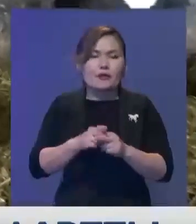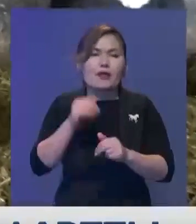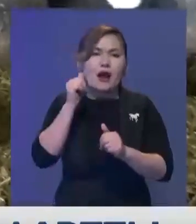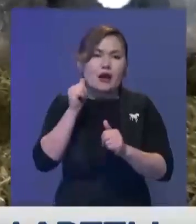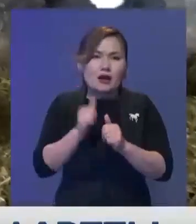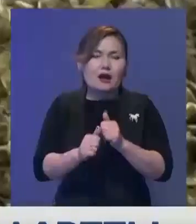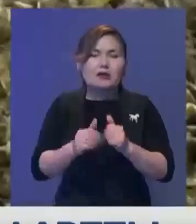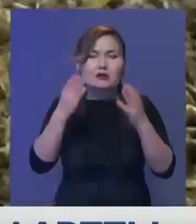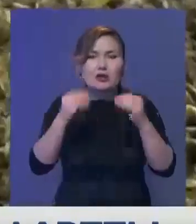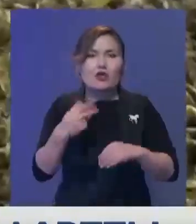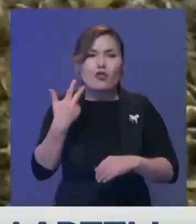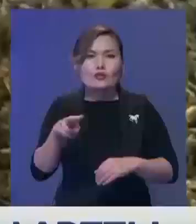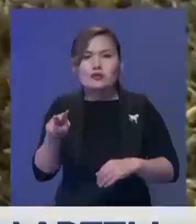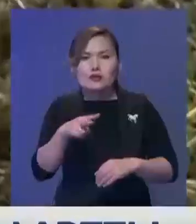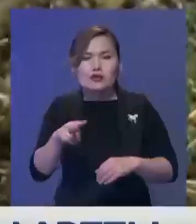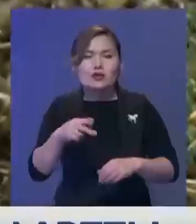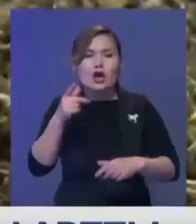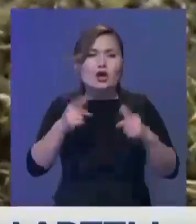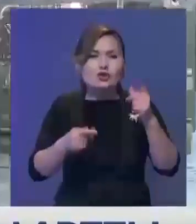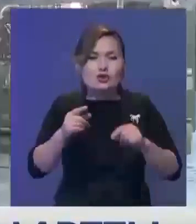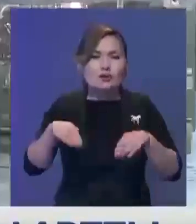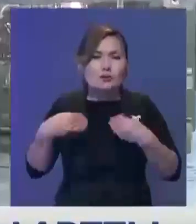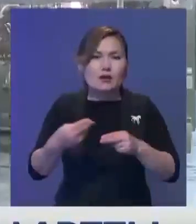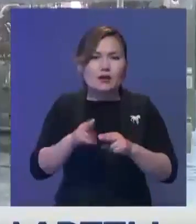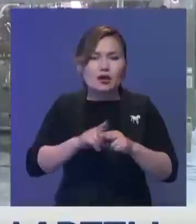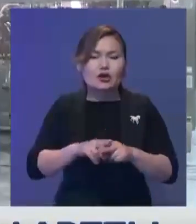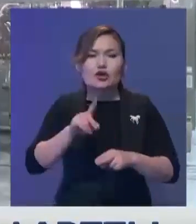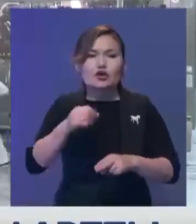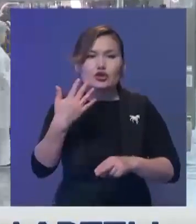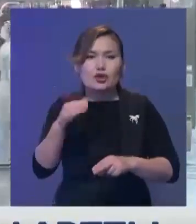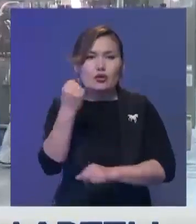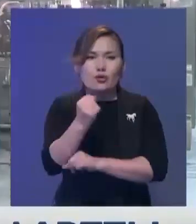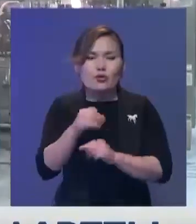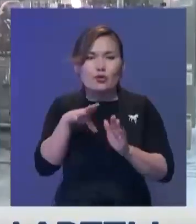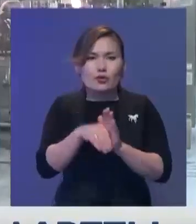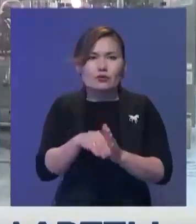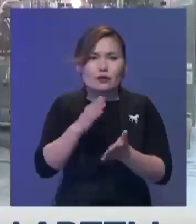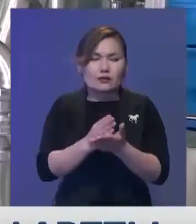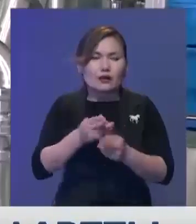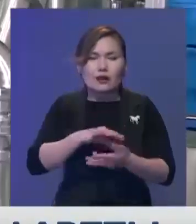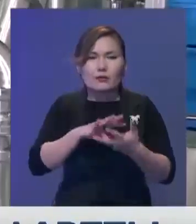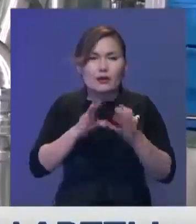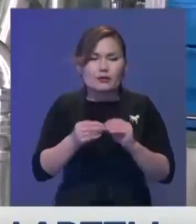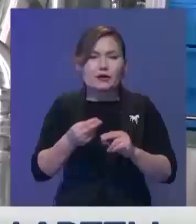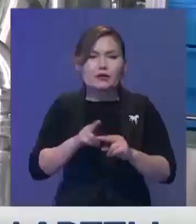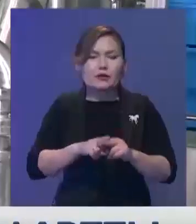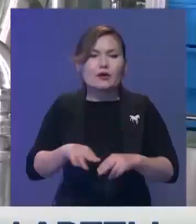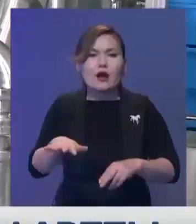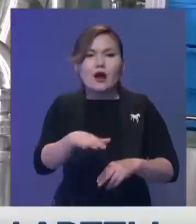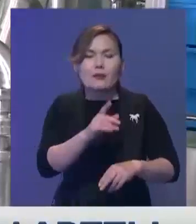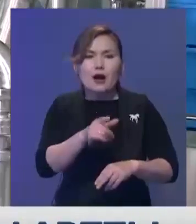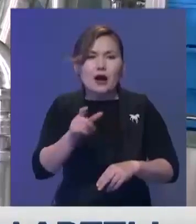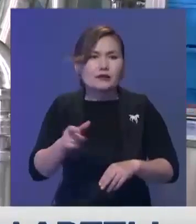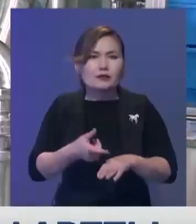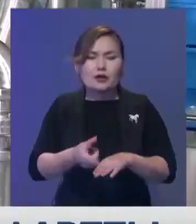30 литрға дейін сүт береді. Шаруашылықта жүзгі жуға да менігі кетеді. Барлығыда жергілікті тұрғындар. Ауамен арыласып аған адам қолы